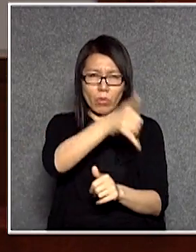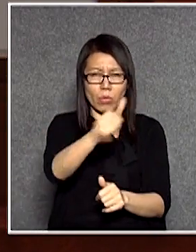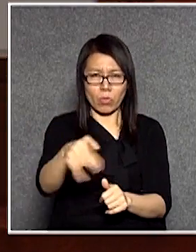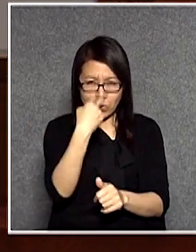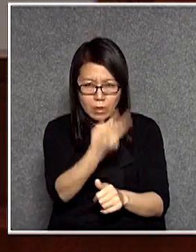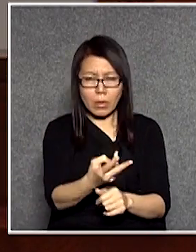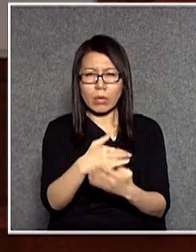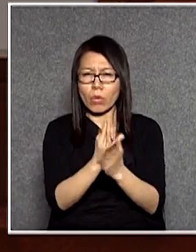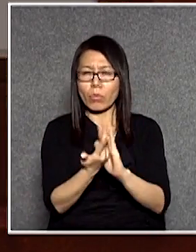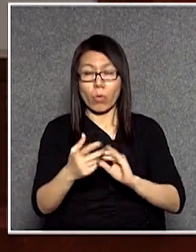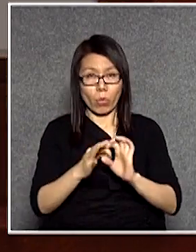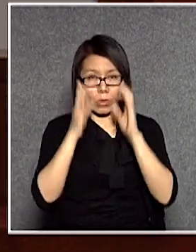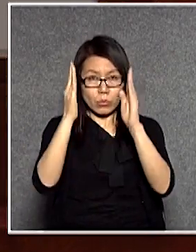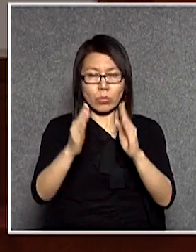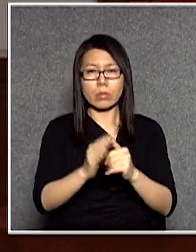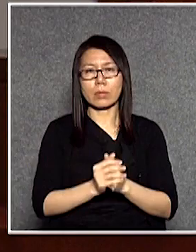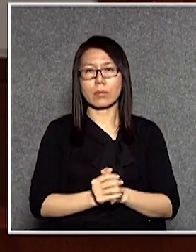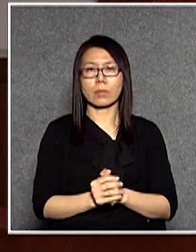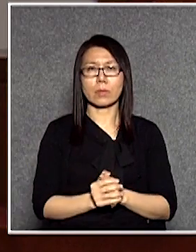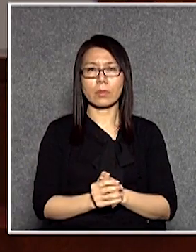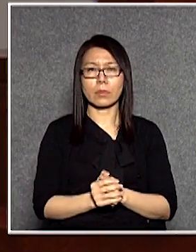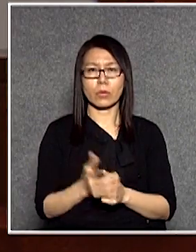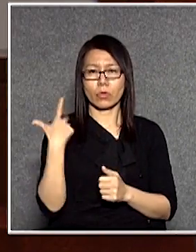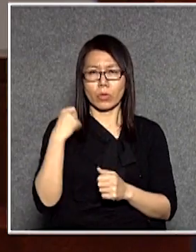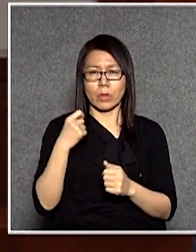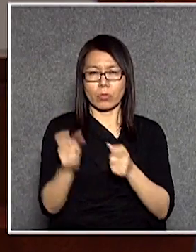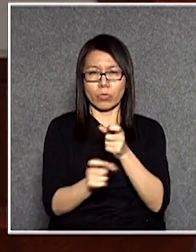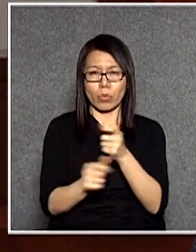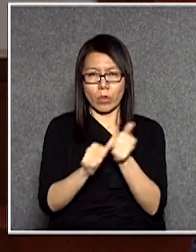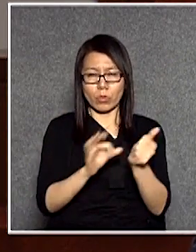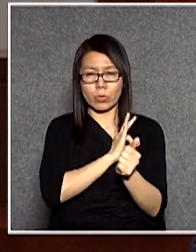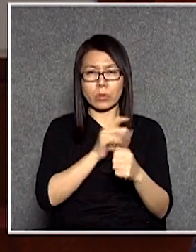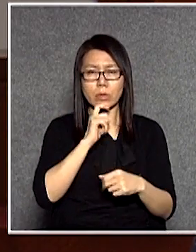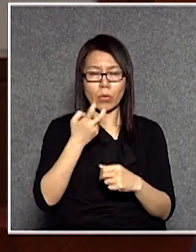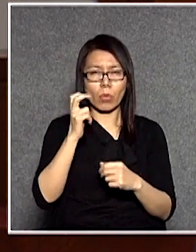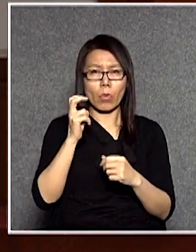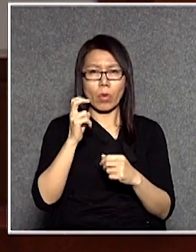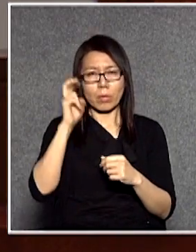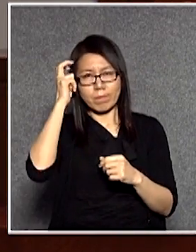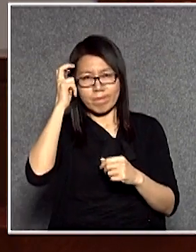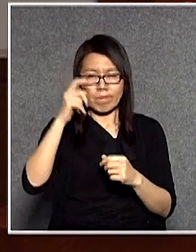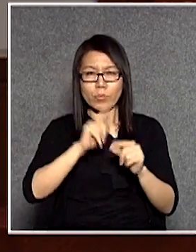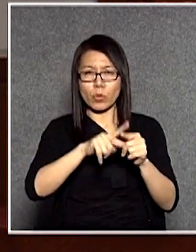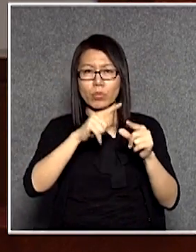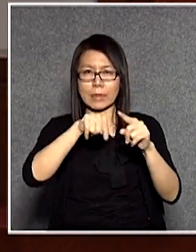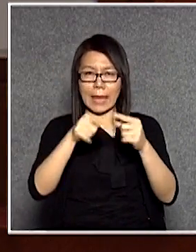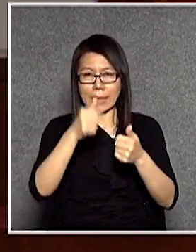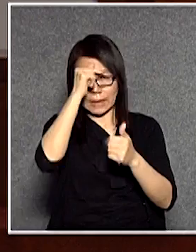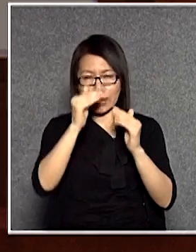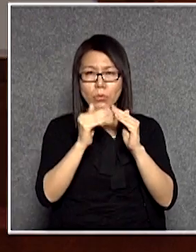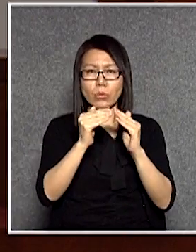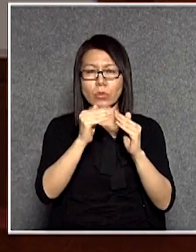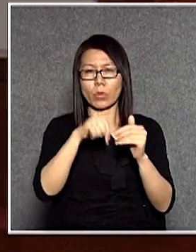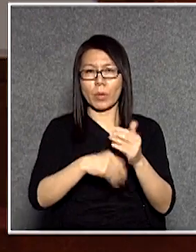很多人都很關注的部分最近我們財委會就在這裡審議中大醫院那個